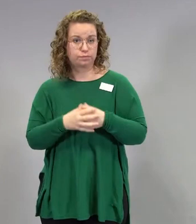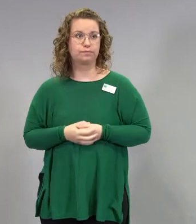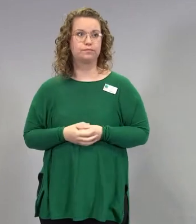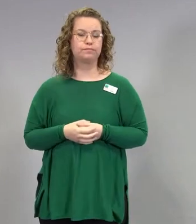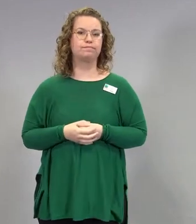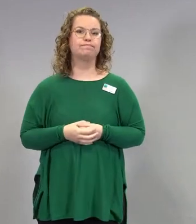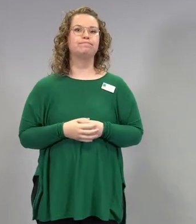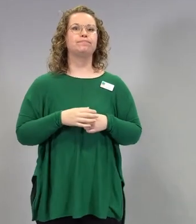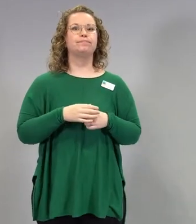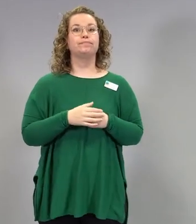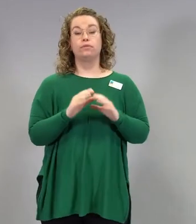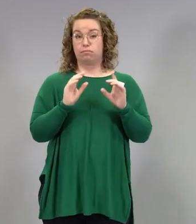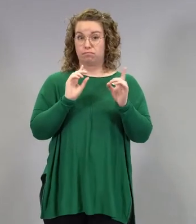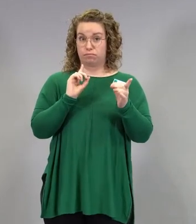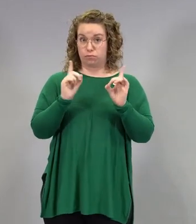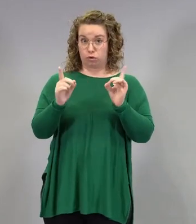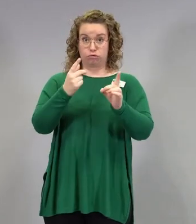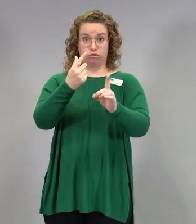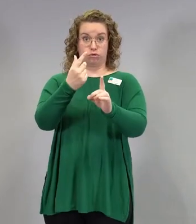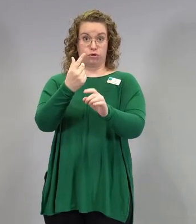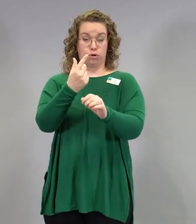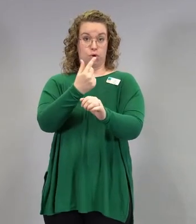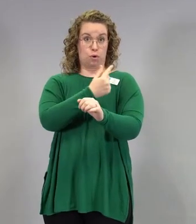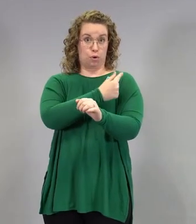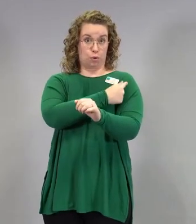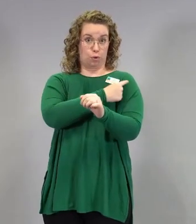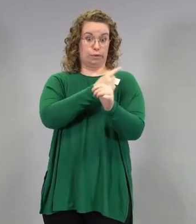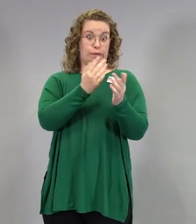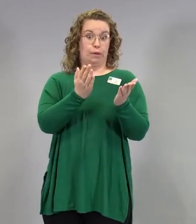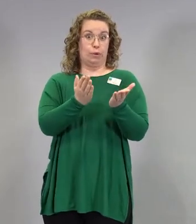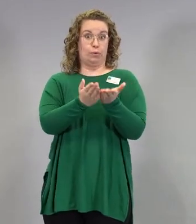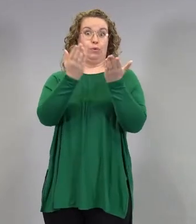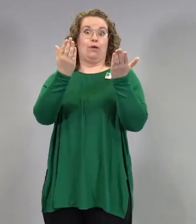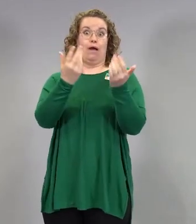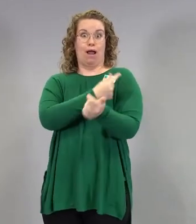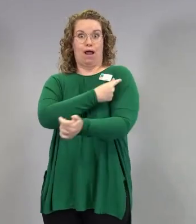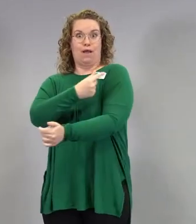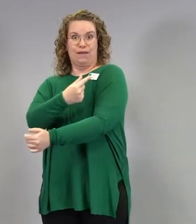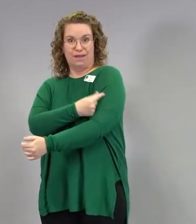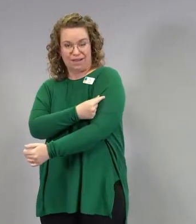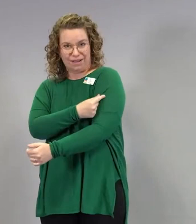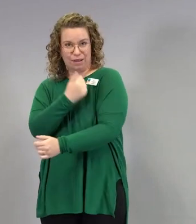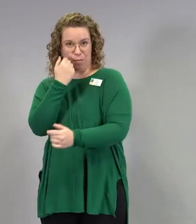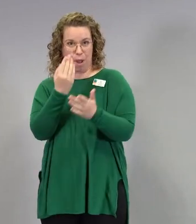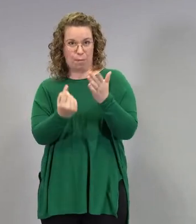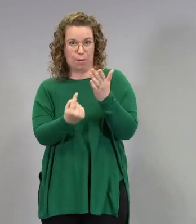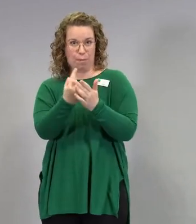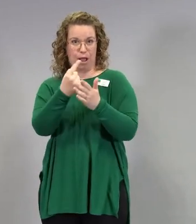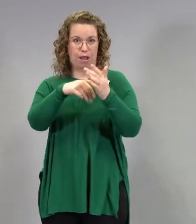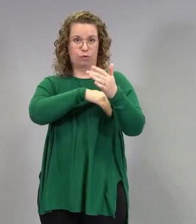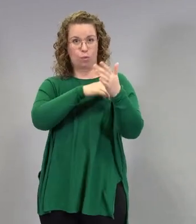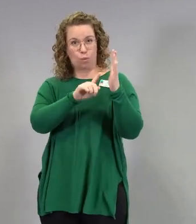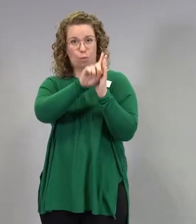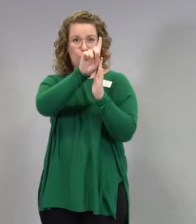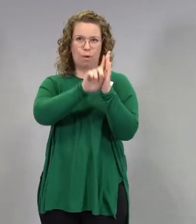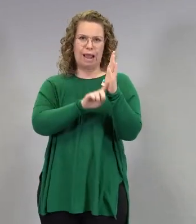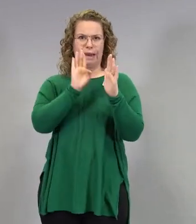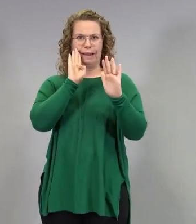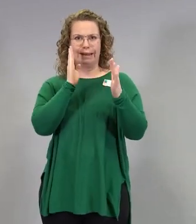jos annetaan ihan yhtä aikaa ja tulee jotain lämpöilyä, niin sitten ei tiedetä kummasta se tulee. Mutta periaatteessa